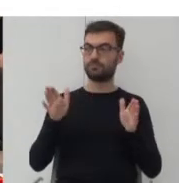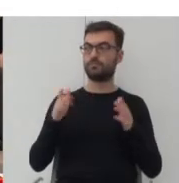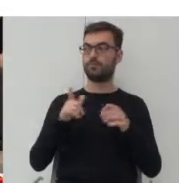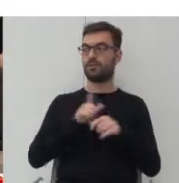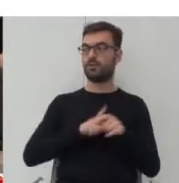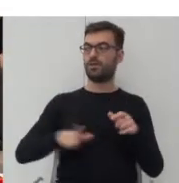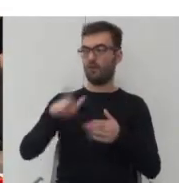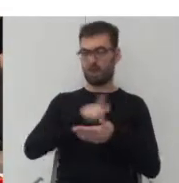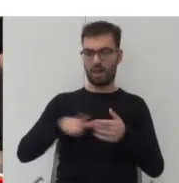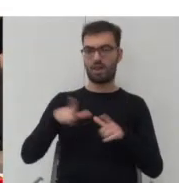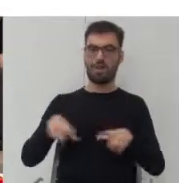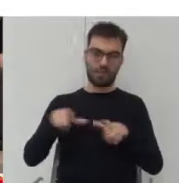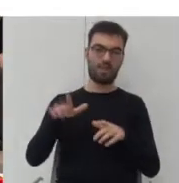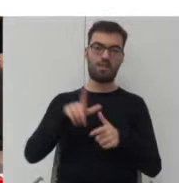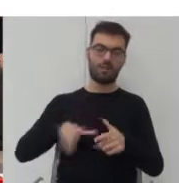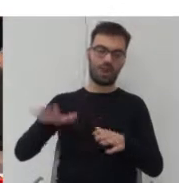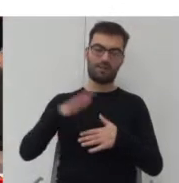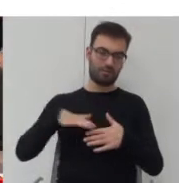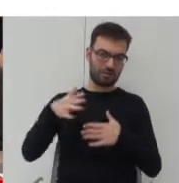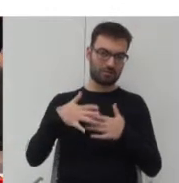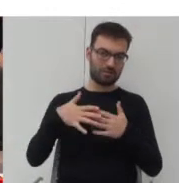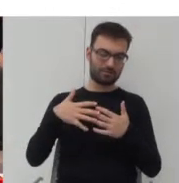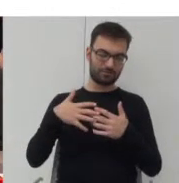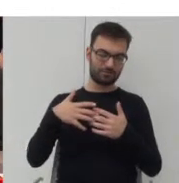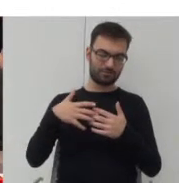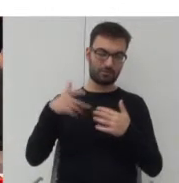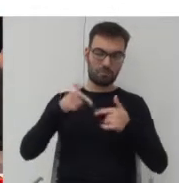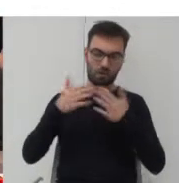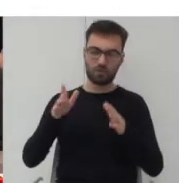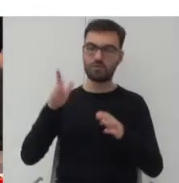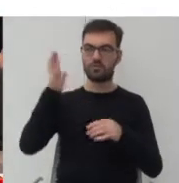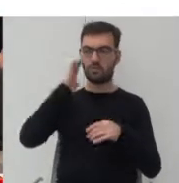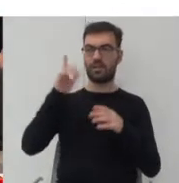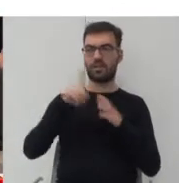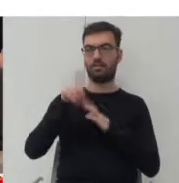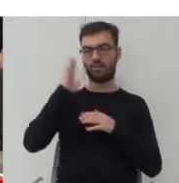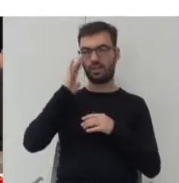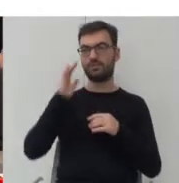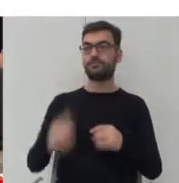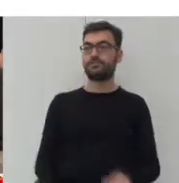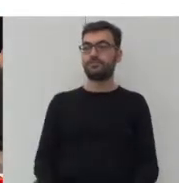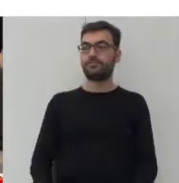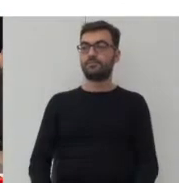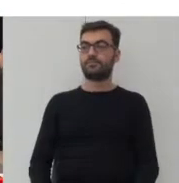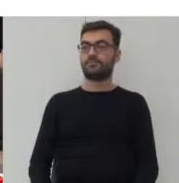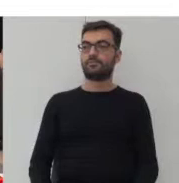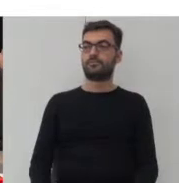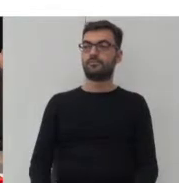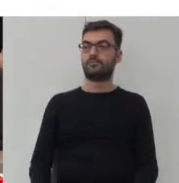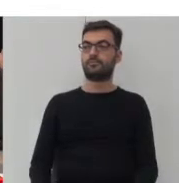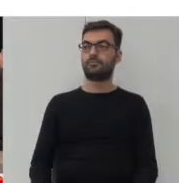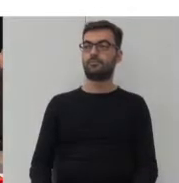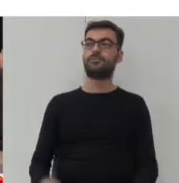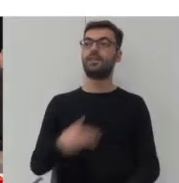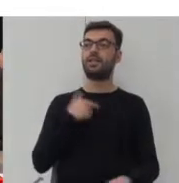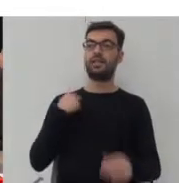infrastrukturę właśnie dla mieszkańców terenów, na których one się znajdują. Natomiast naszym takim